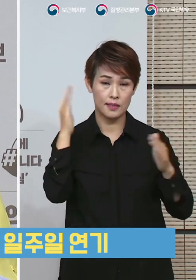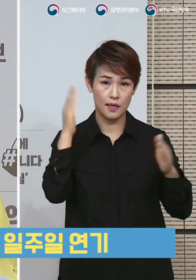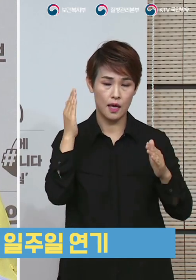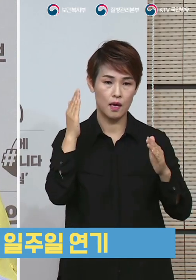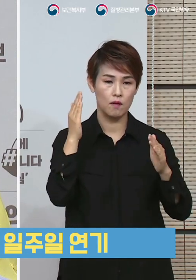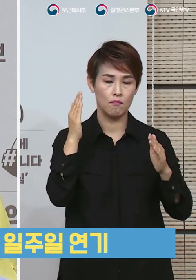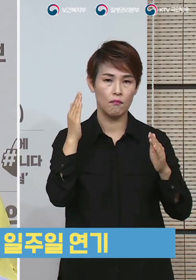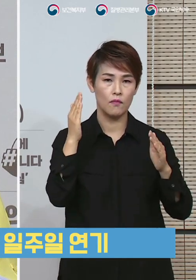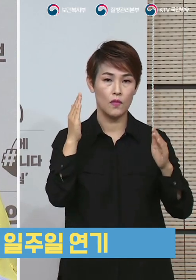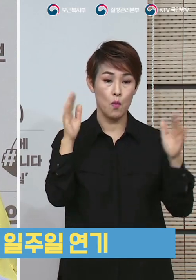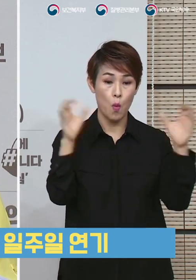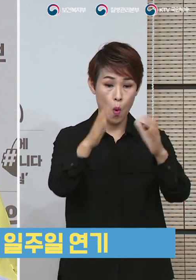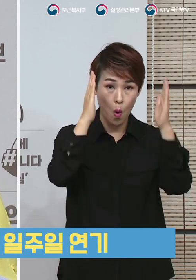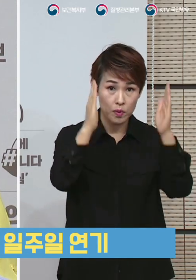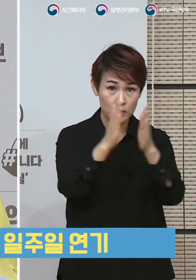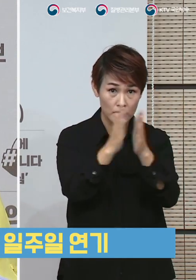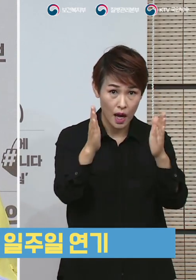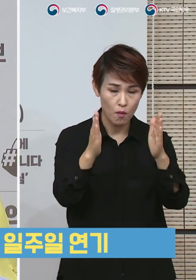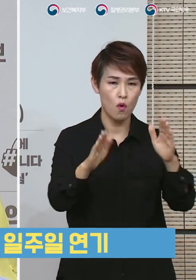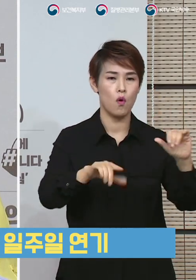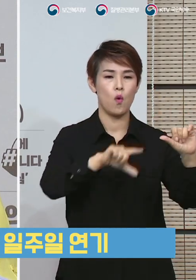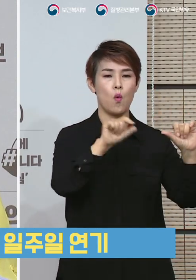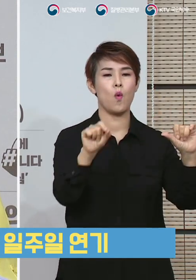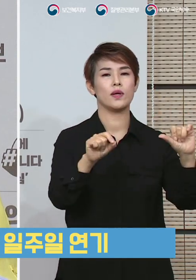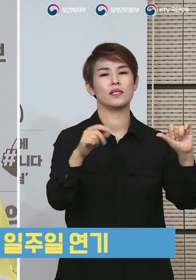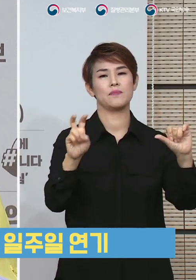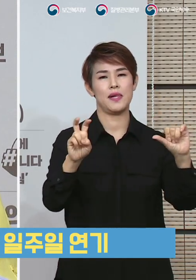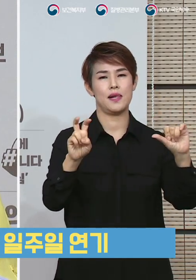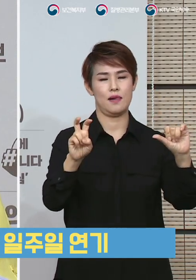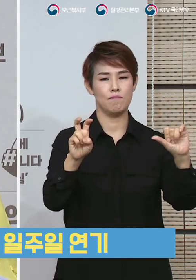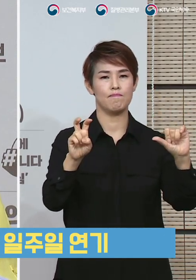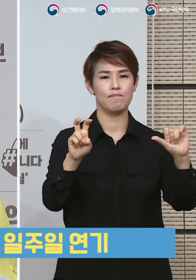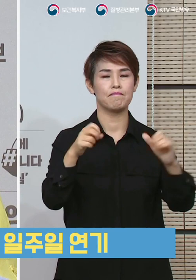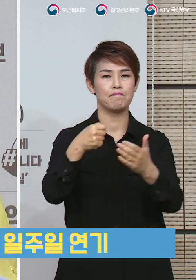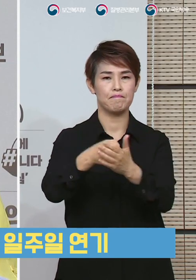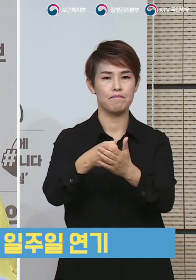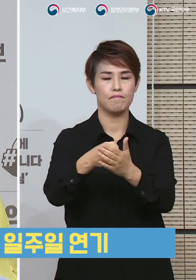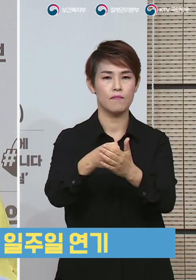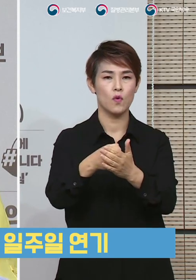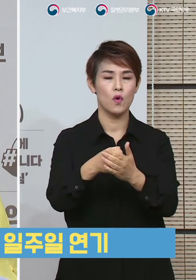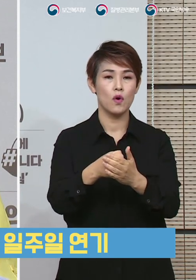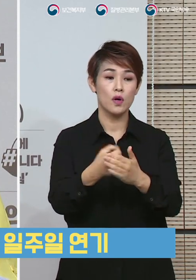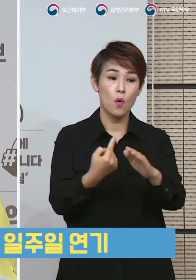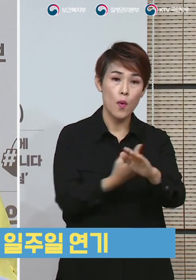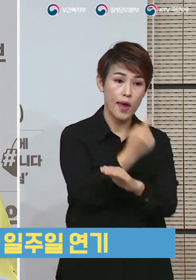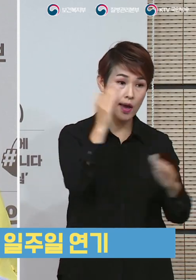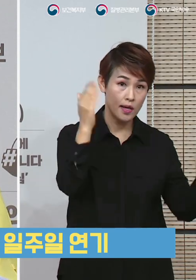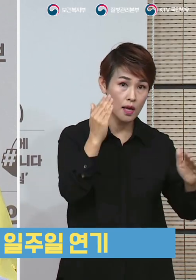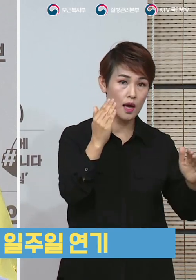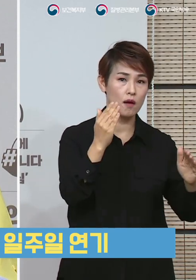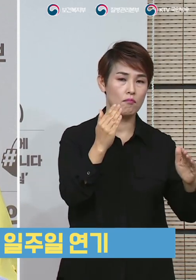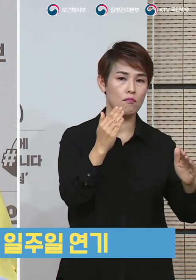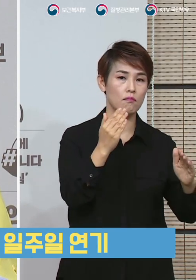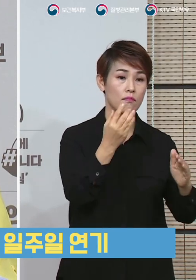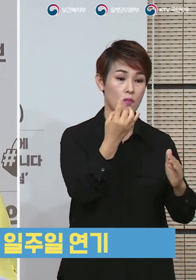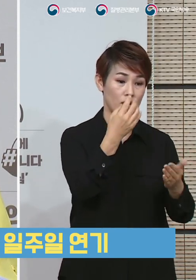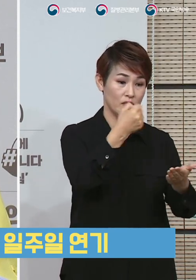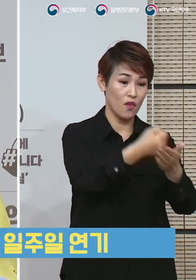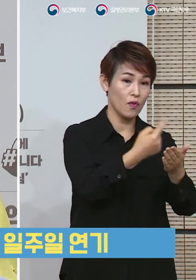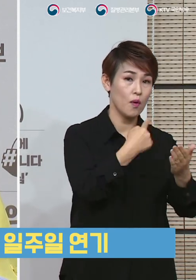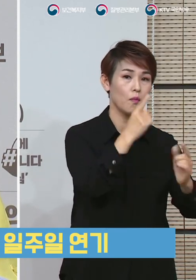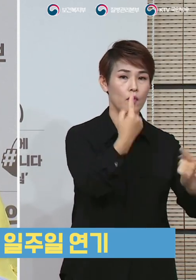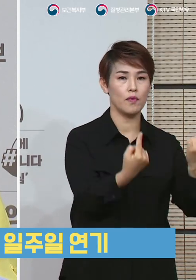수업을 5월 20일로 일주일 연계하고 고3 이해 학생의 등교 일정은 기존 일정보다 일주일